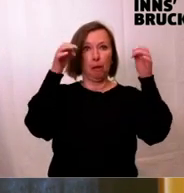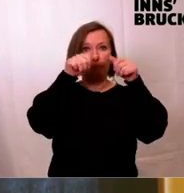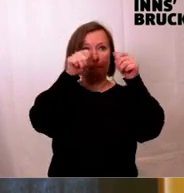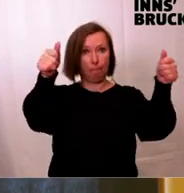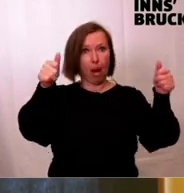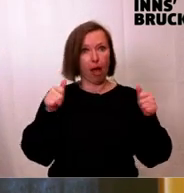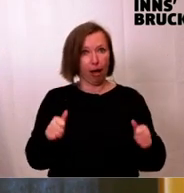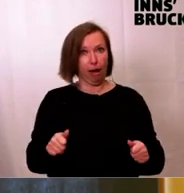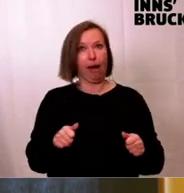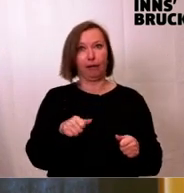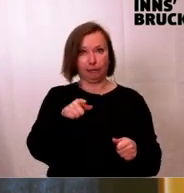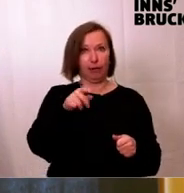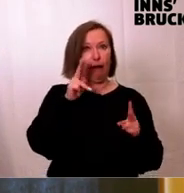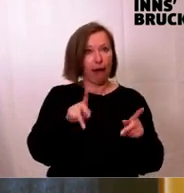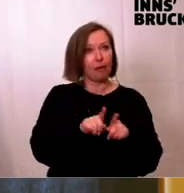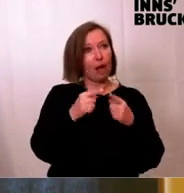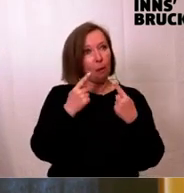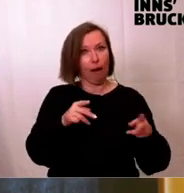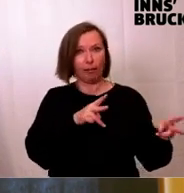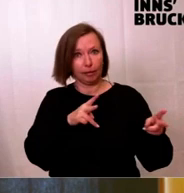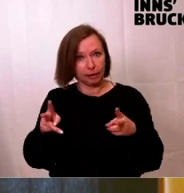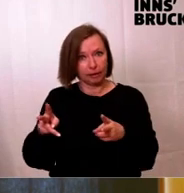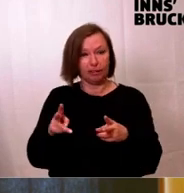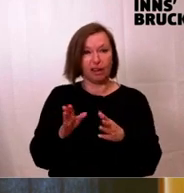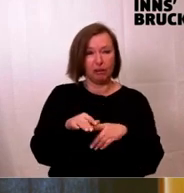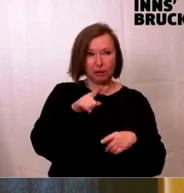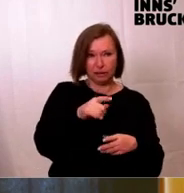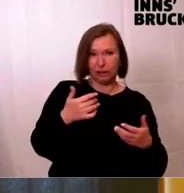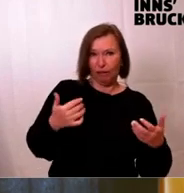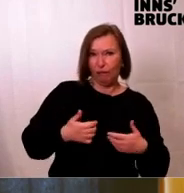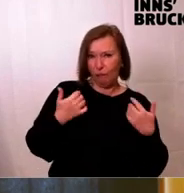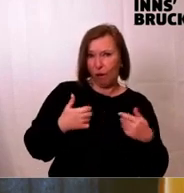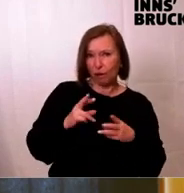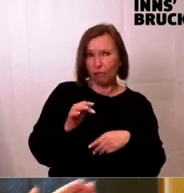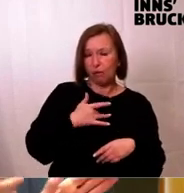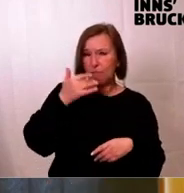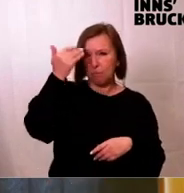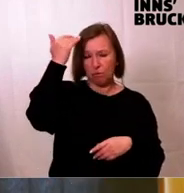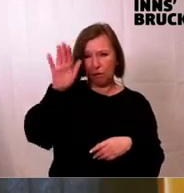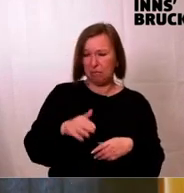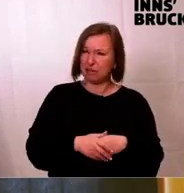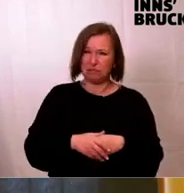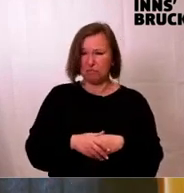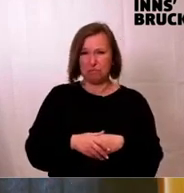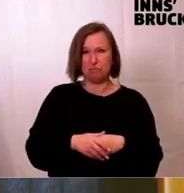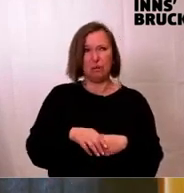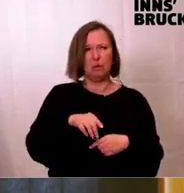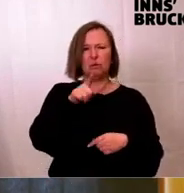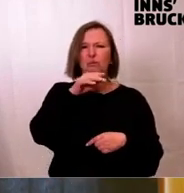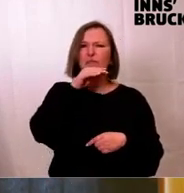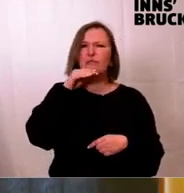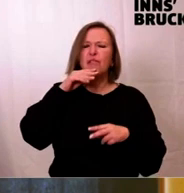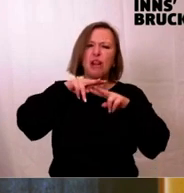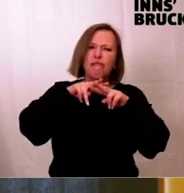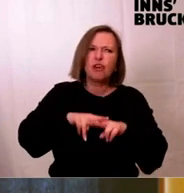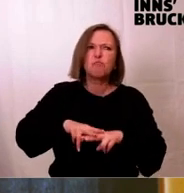Ob das zur Freude des Bürgers war, wage ich zu bezweifeln. Du hast viele Versprechungen gemacht, du hast uns, Kleinfraktionen, versprochen, wie du uns versuchen